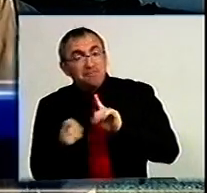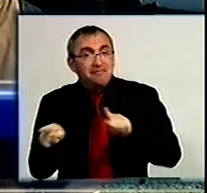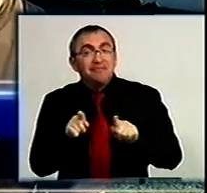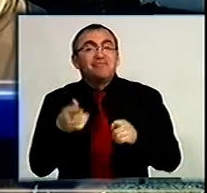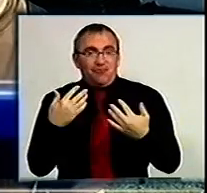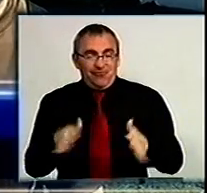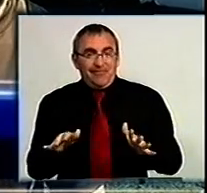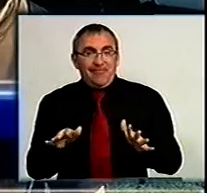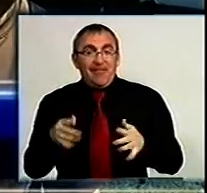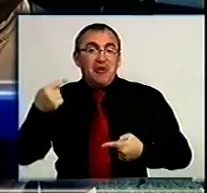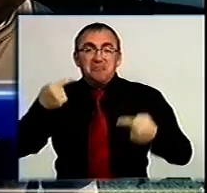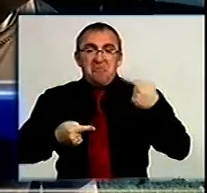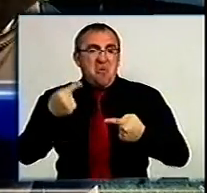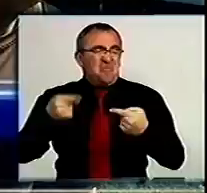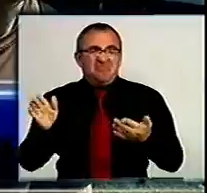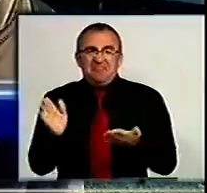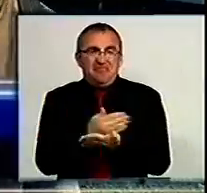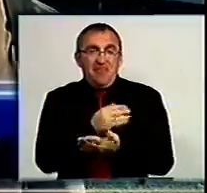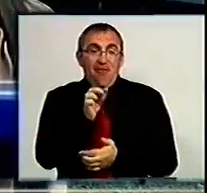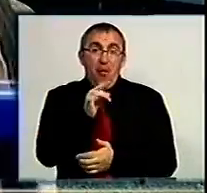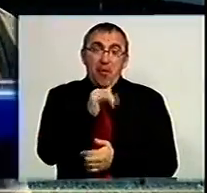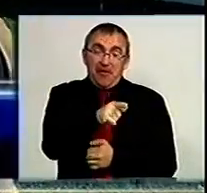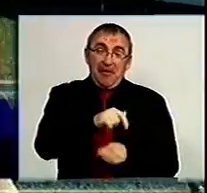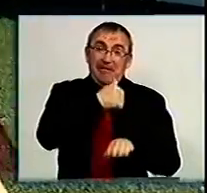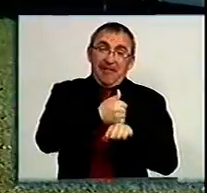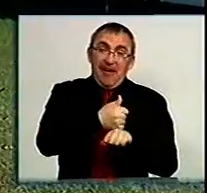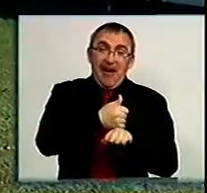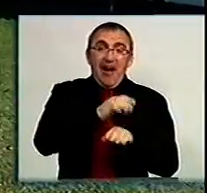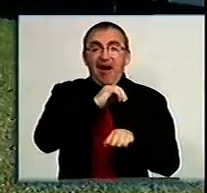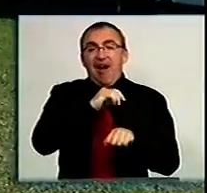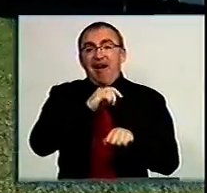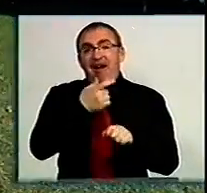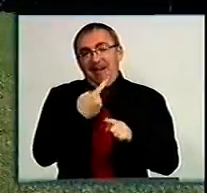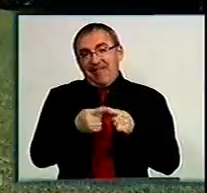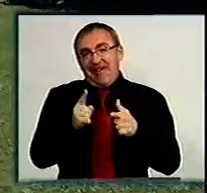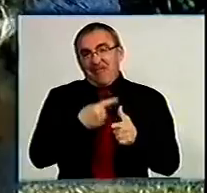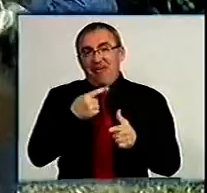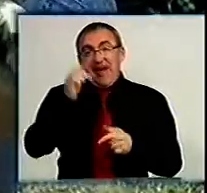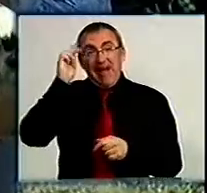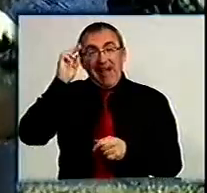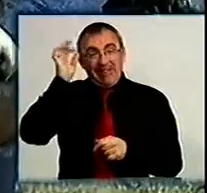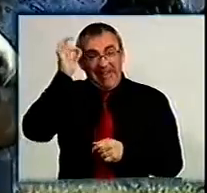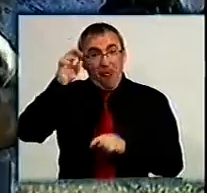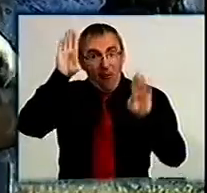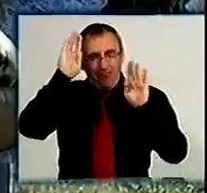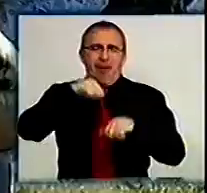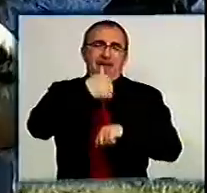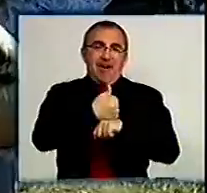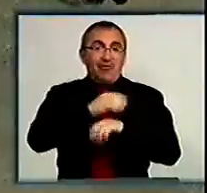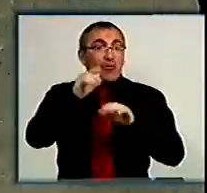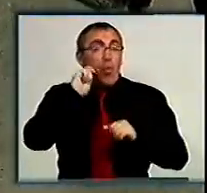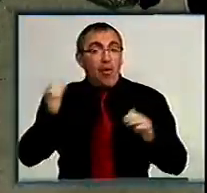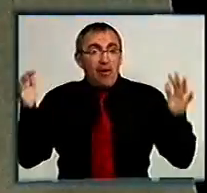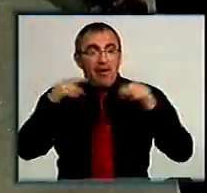спори виключені. Фогі думає, що воно, але насправді немецька говчарка трохи головніше. Всього ж на всеукраїнську виставку